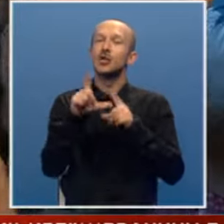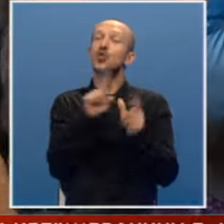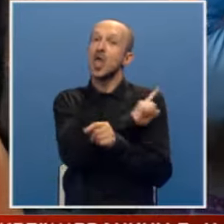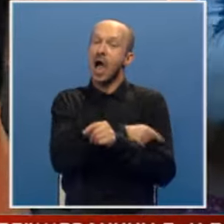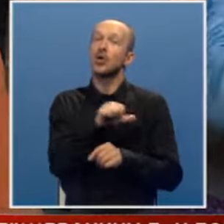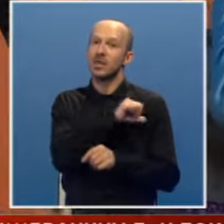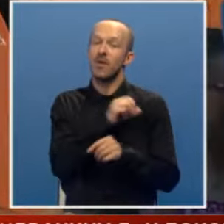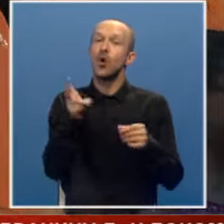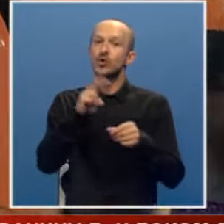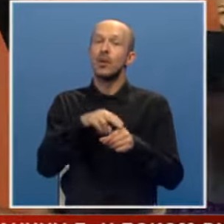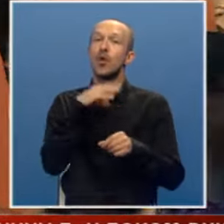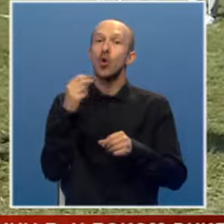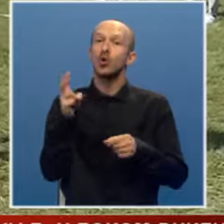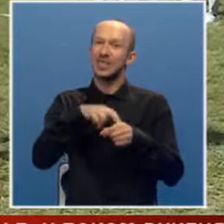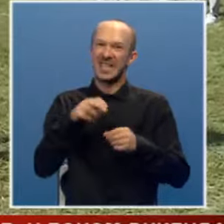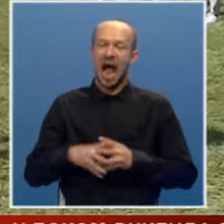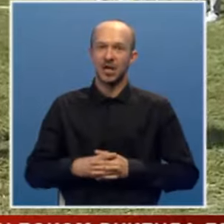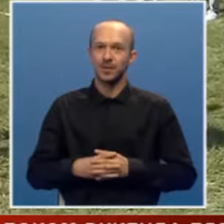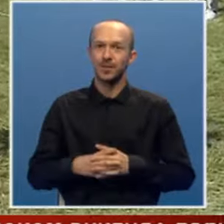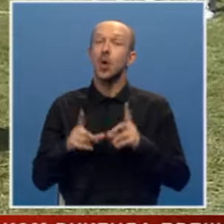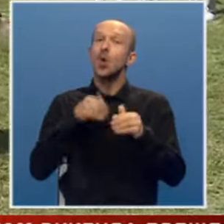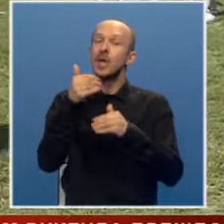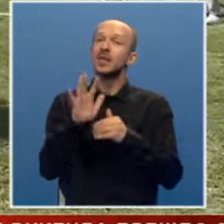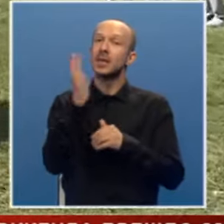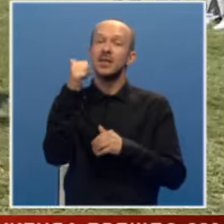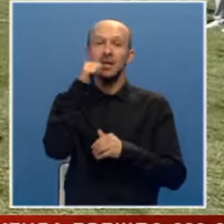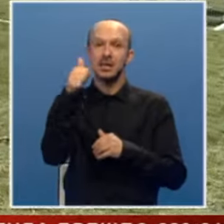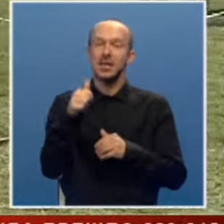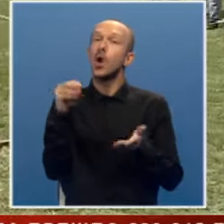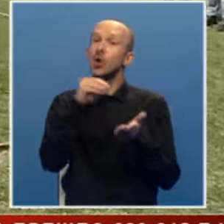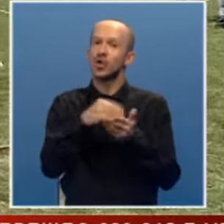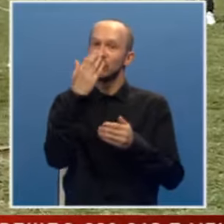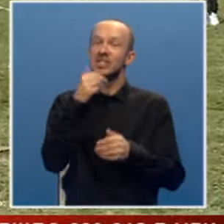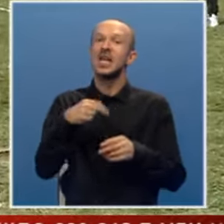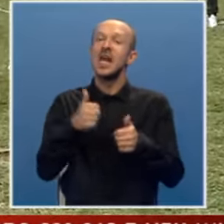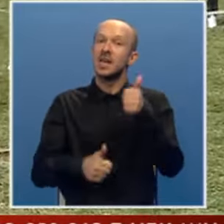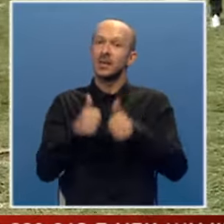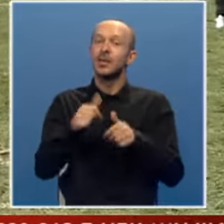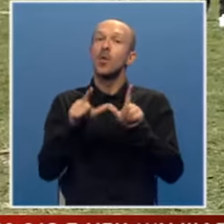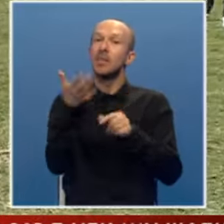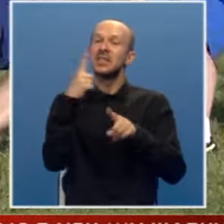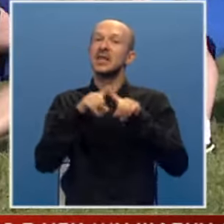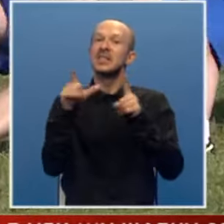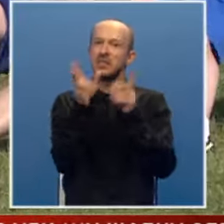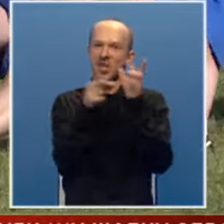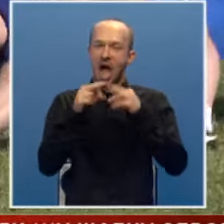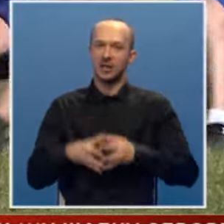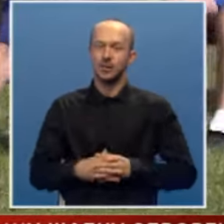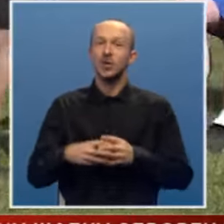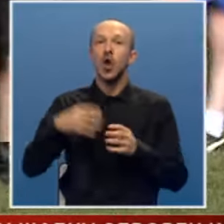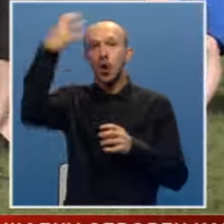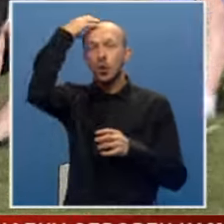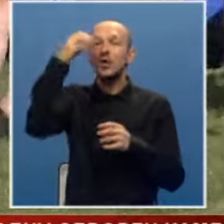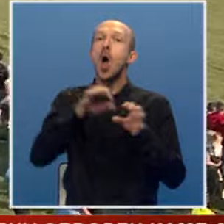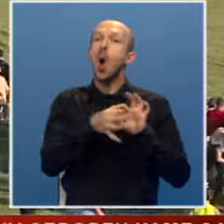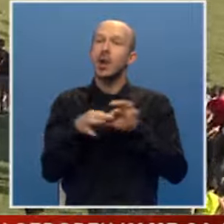zanimljive, učestvuje mnogo učestnika. U narednih 15 dana održavaće se nadmetanja u 50-ak disciplina. Krunane